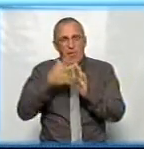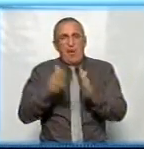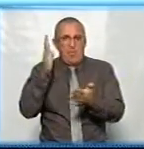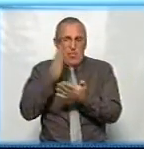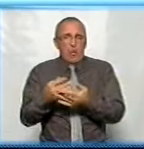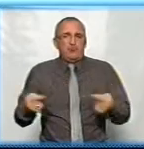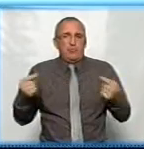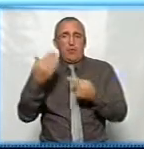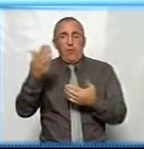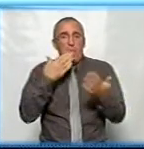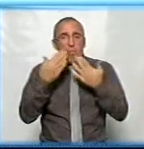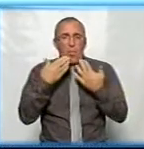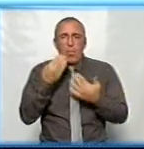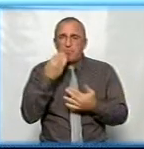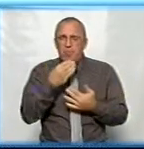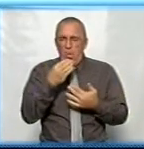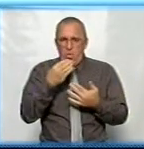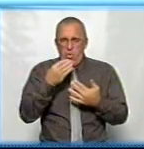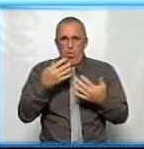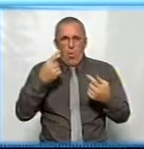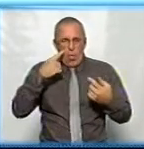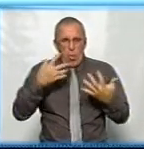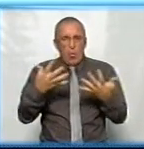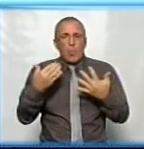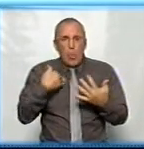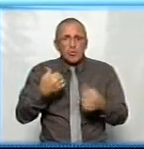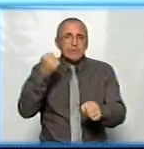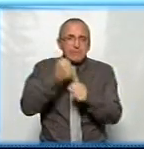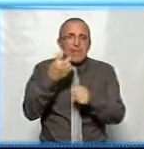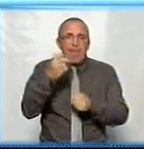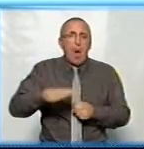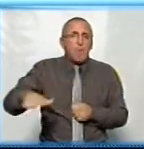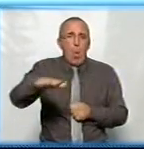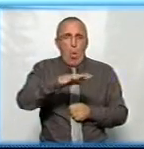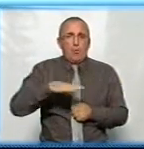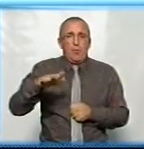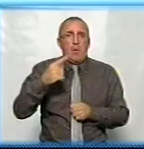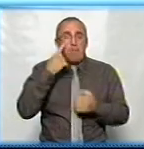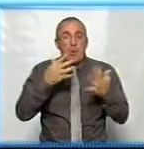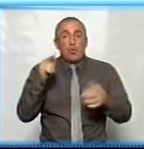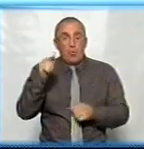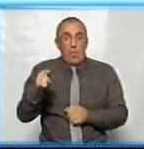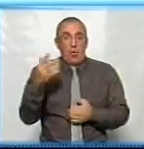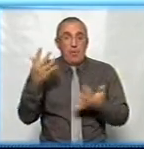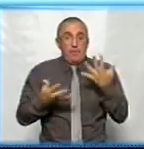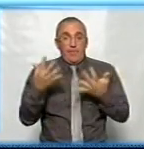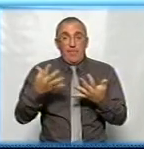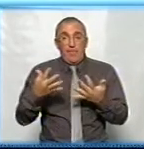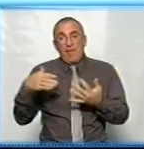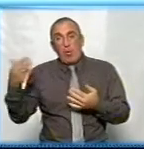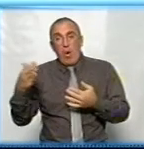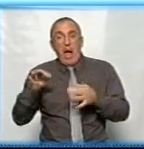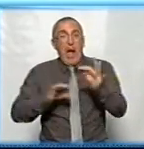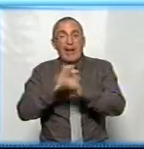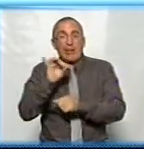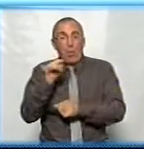і чітко, тобто, його позиція абсолютно очевидна. Він хоче, нарешті, щось зробити на цій площі, більше того, якщо сторонні архітектори